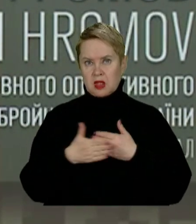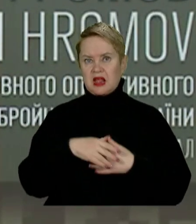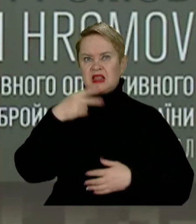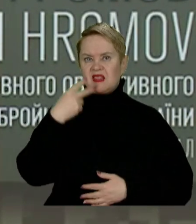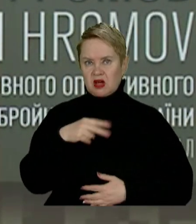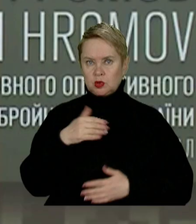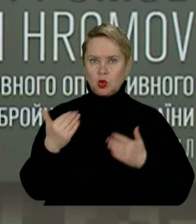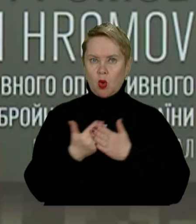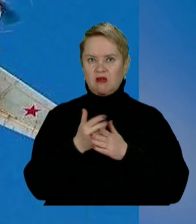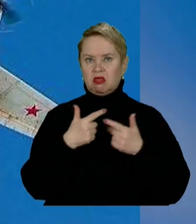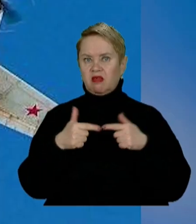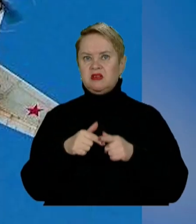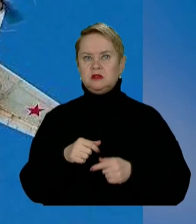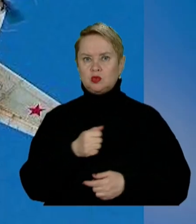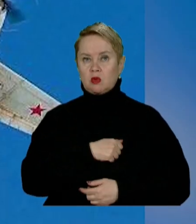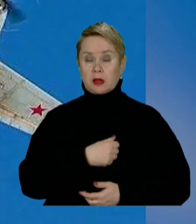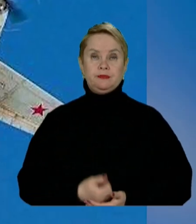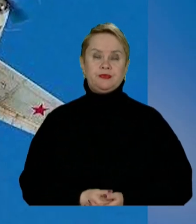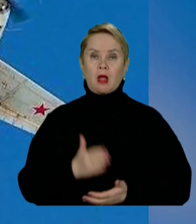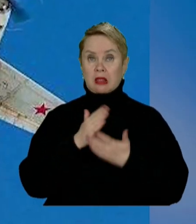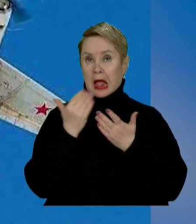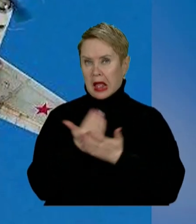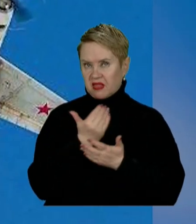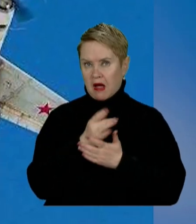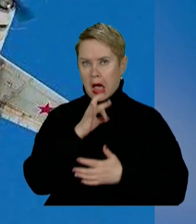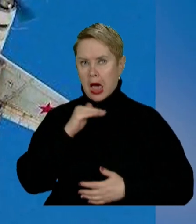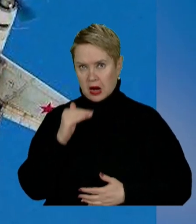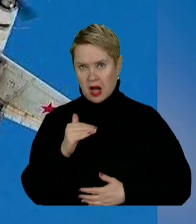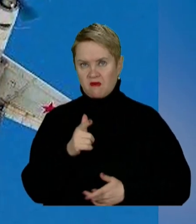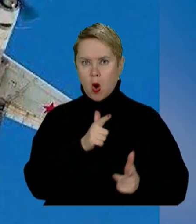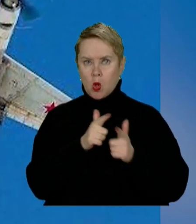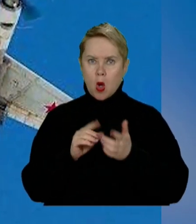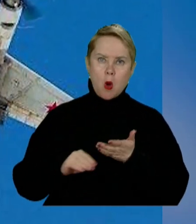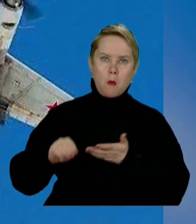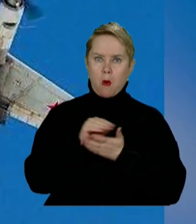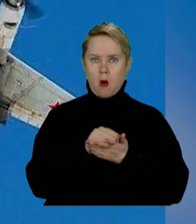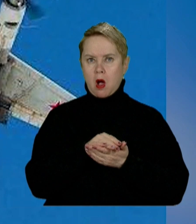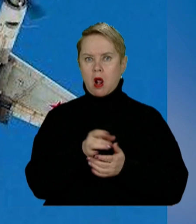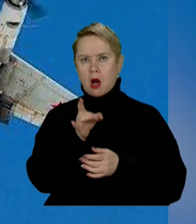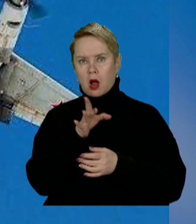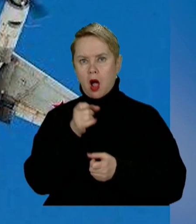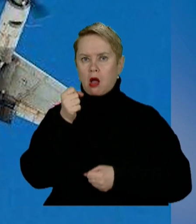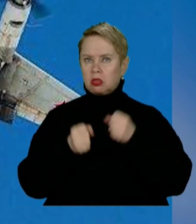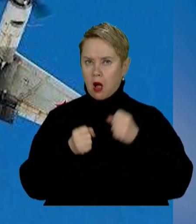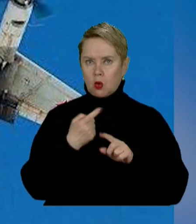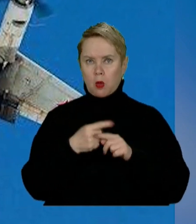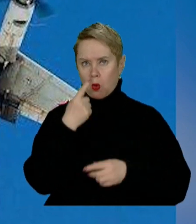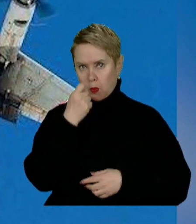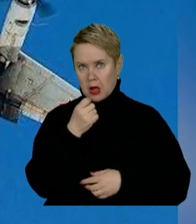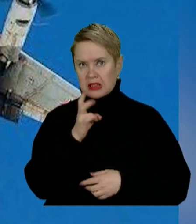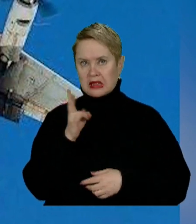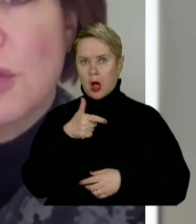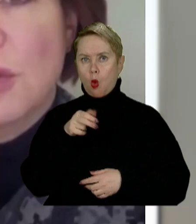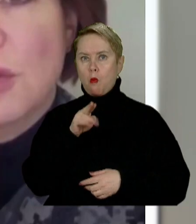20 нових дивізій. Також є інформація, що РФ, ймовірно, готується повторити масовану ракетну атаку. Про це повідомила